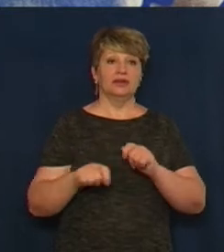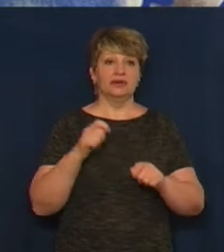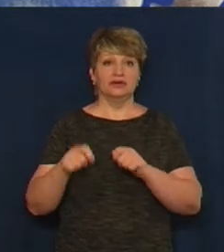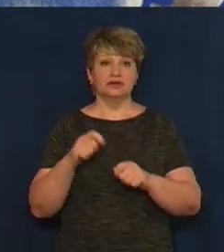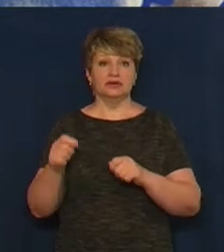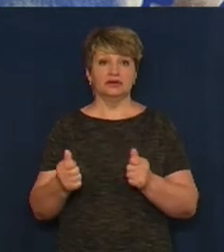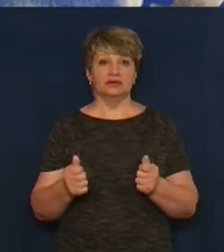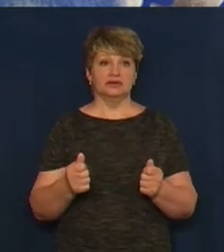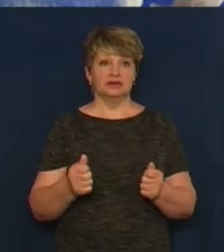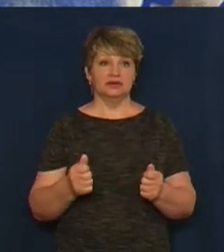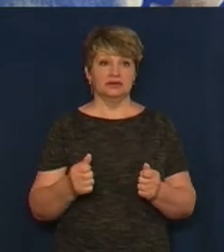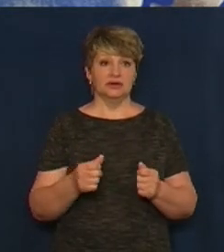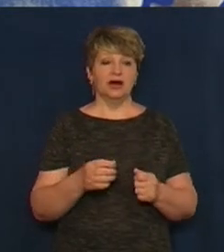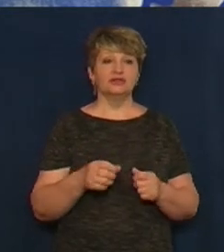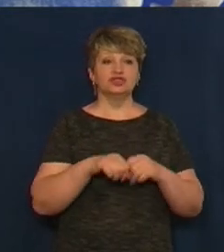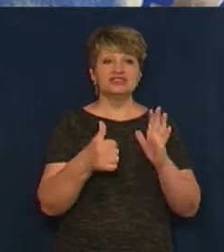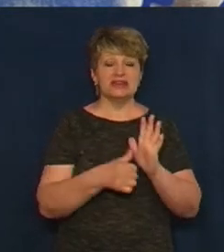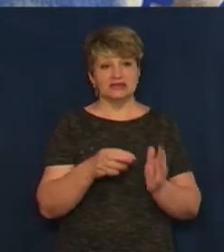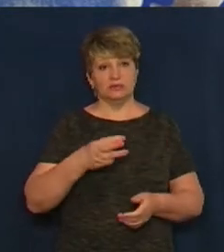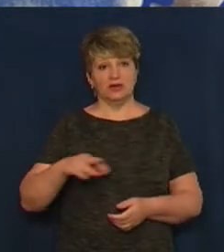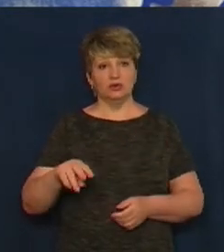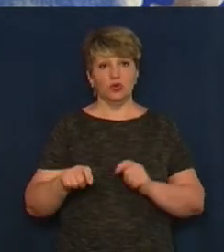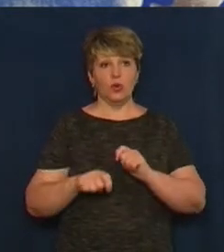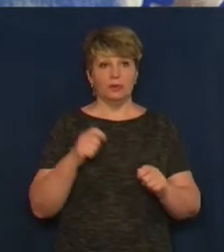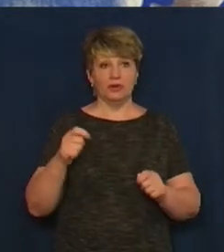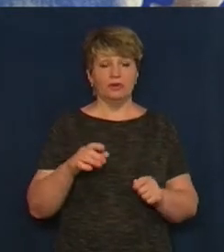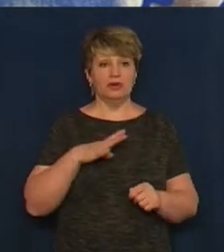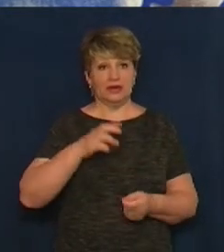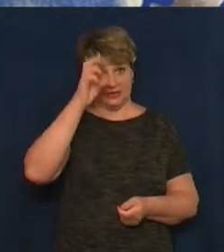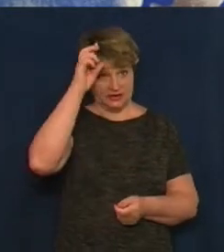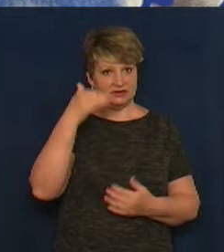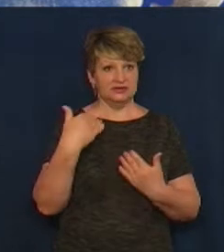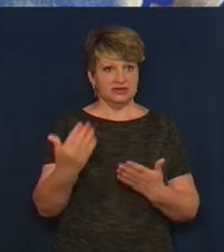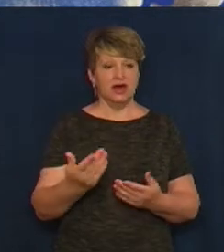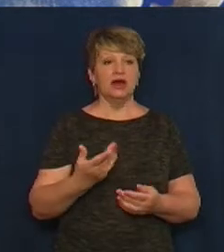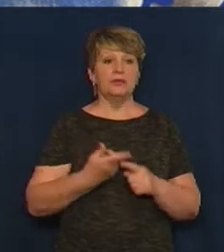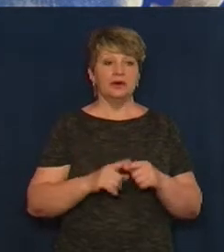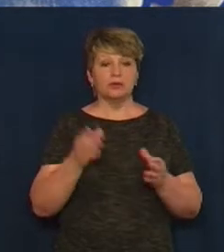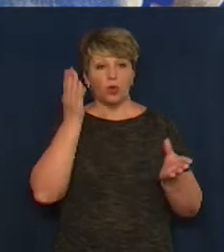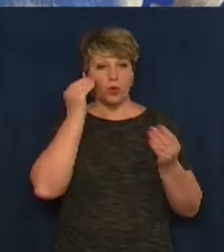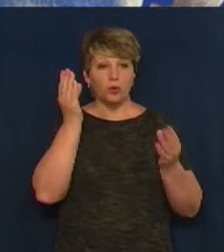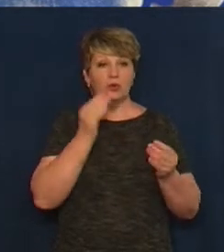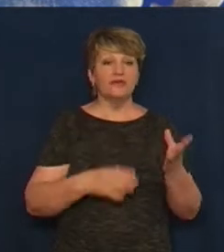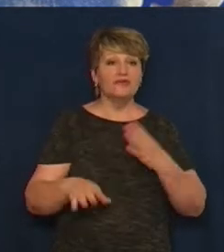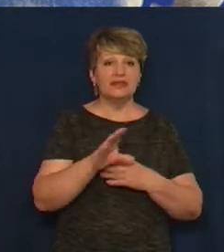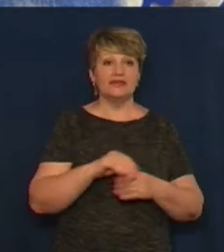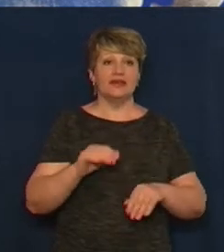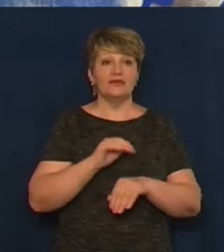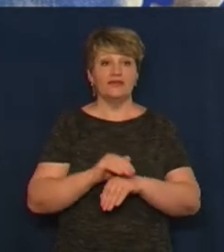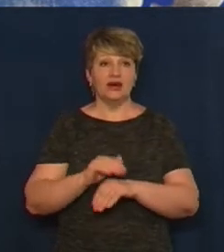мільйонів збитків нанесених в державі. Тому, враховуючи гуще зазначене, на даний момент